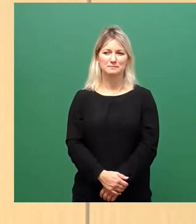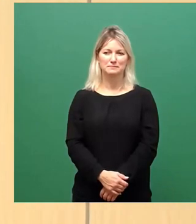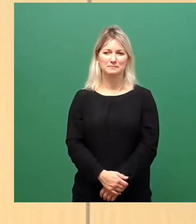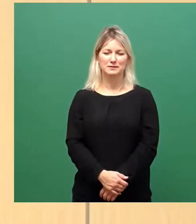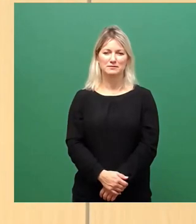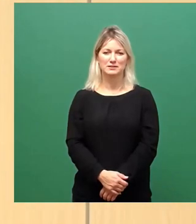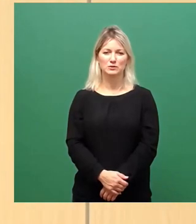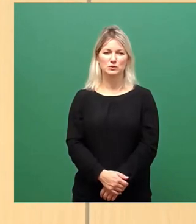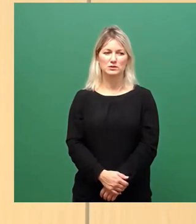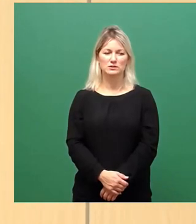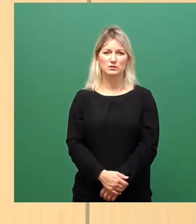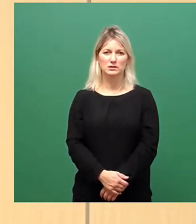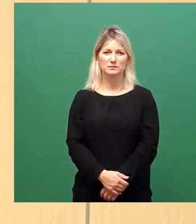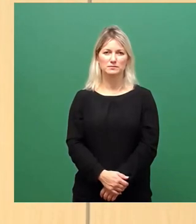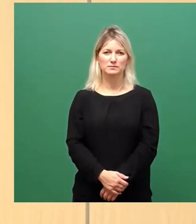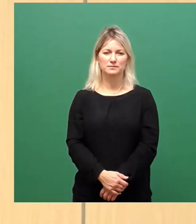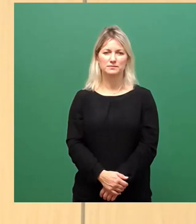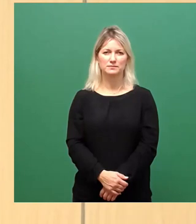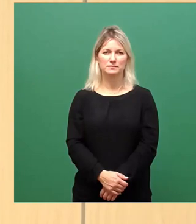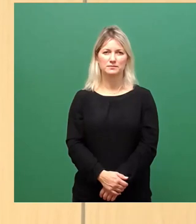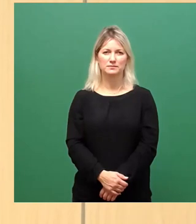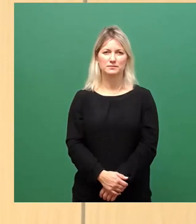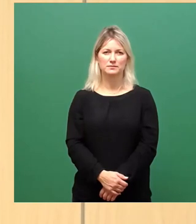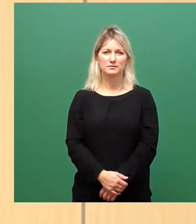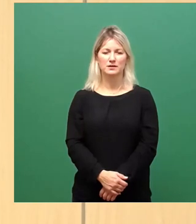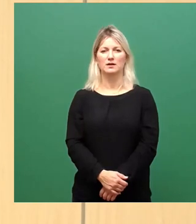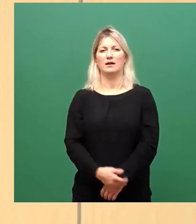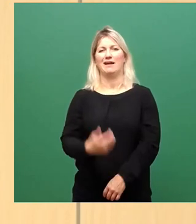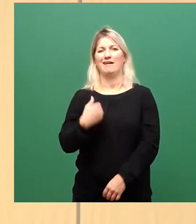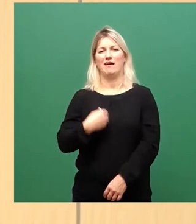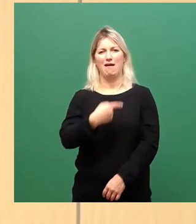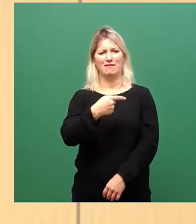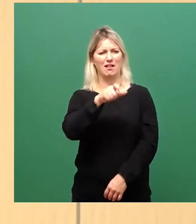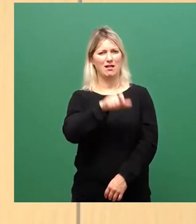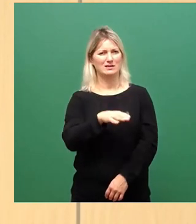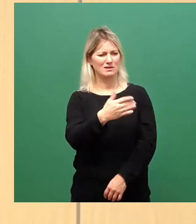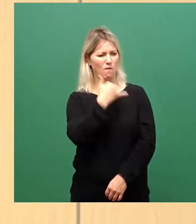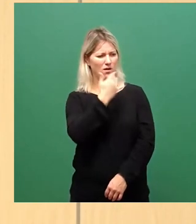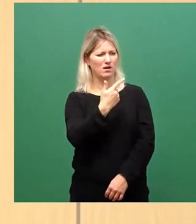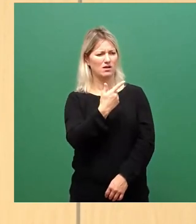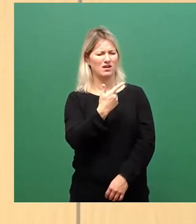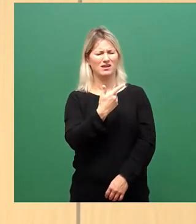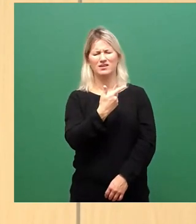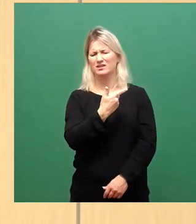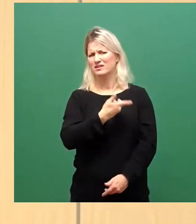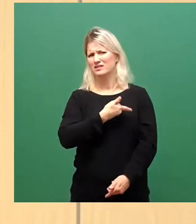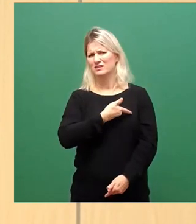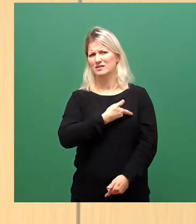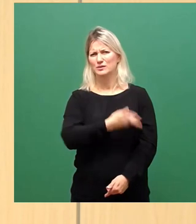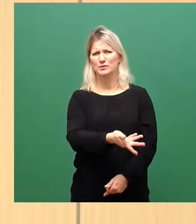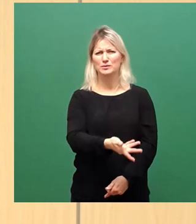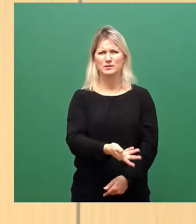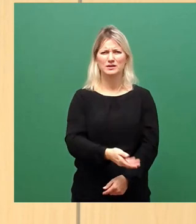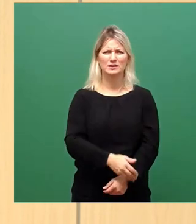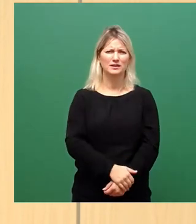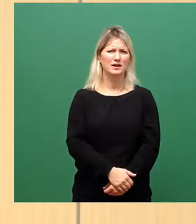Herr Gilke, das ist schändlich. Und ich verwahre mich gegen